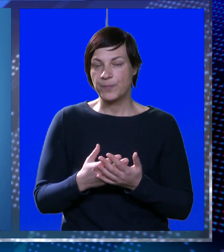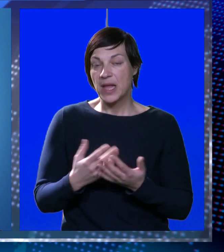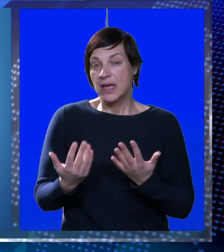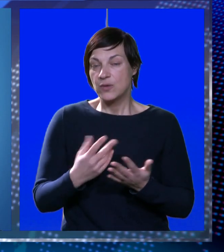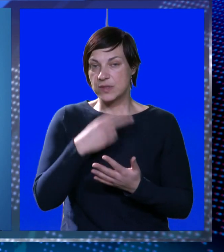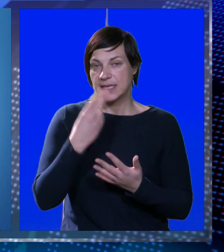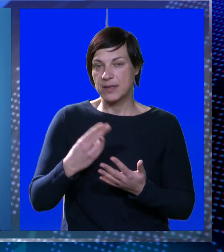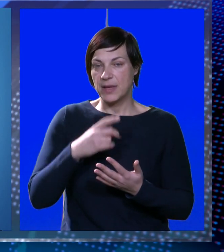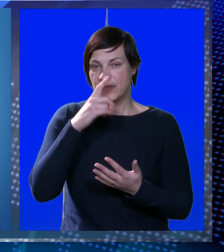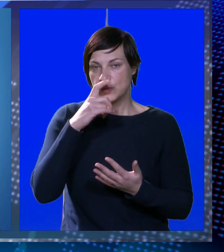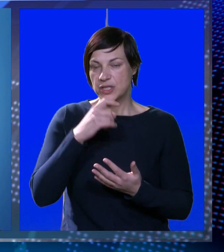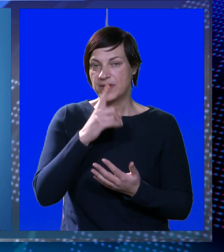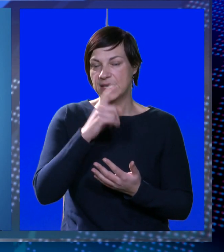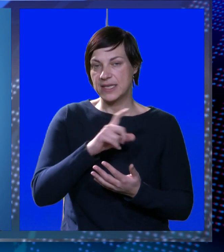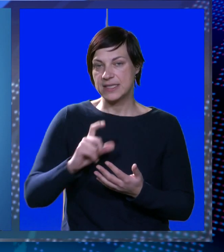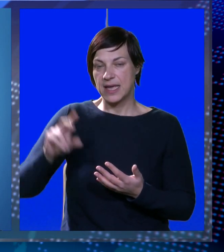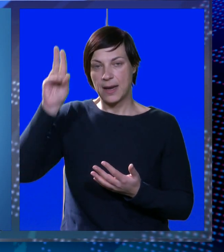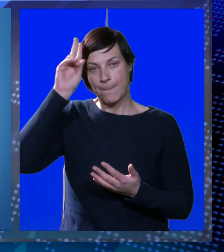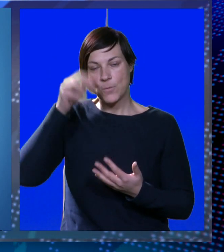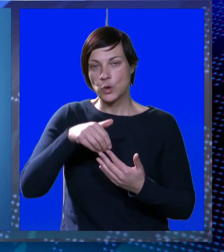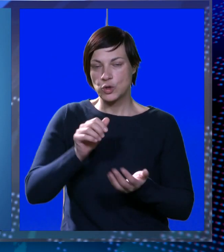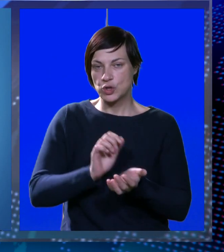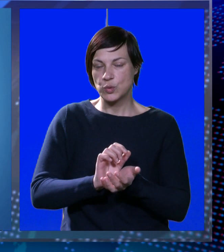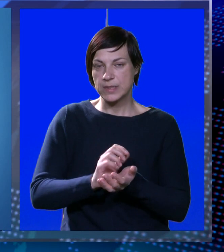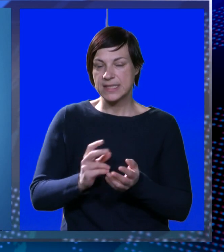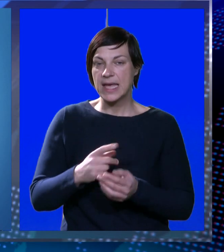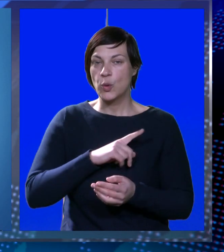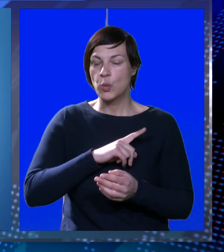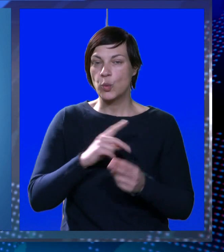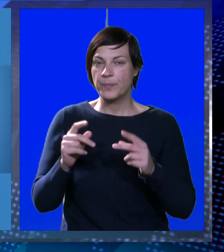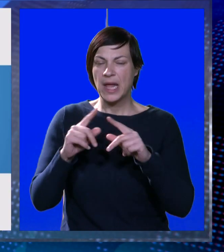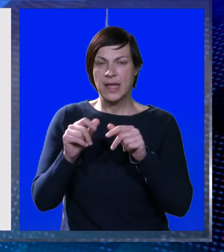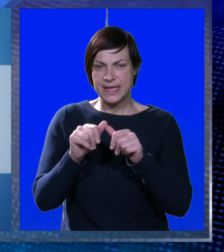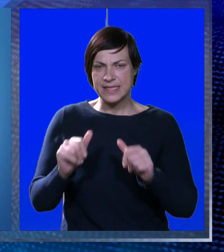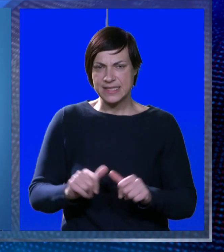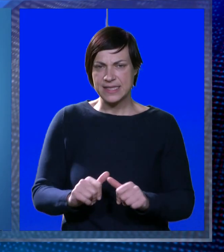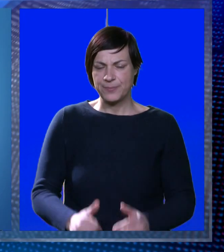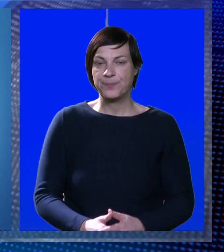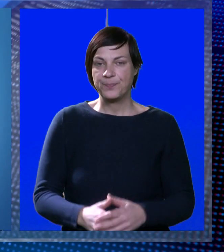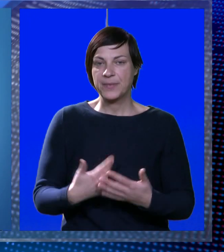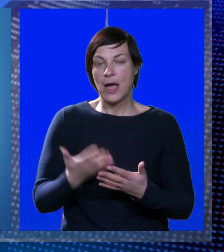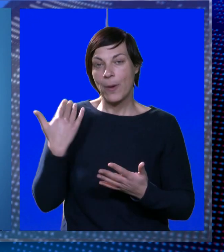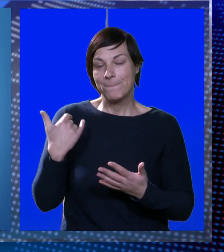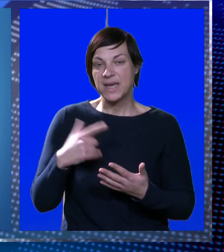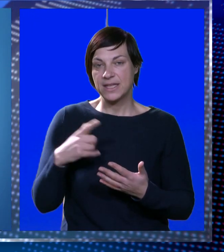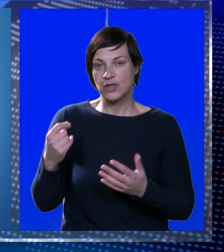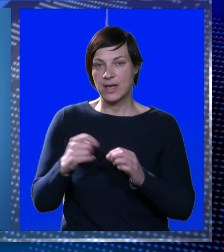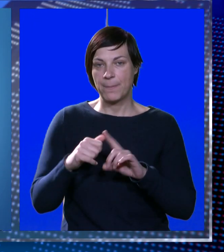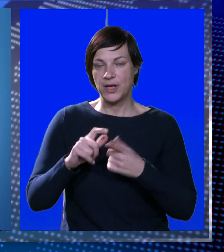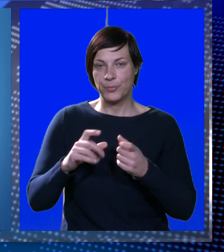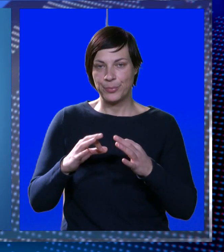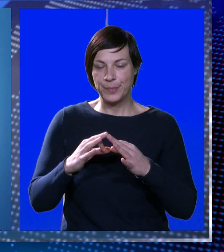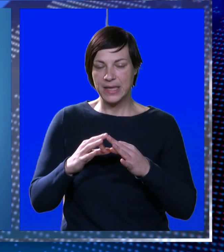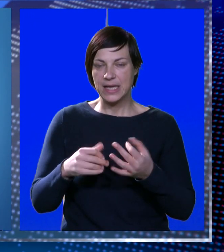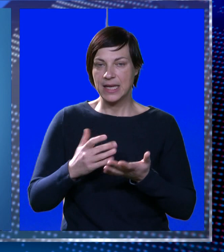gdje god i u zgrmljavinu, a u četvrtak je na sjevernom Jadranu moguć i snijeg, uglavnom u Istriji. Kao i prethodnog dana,